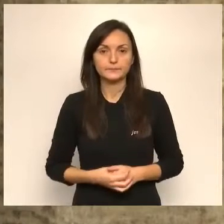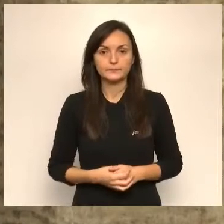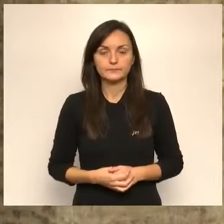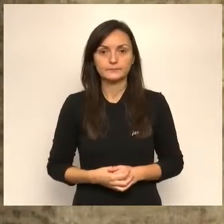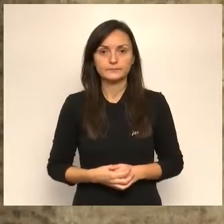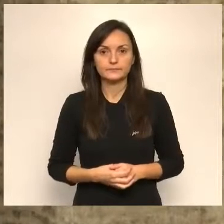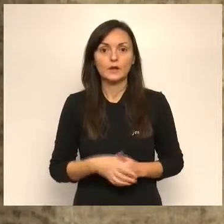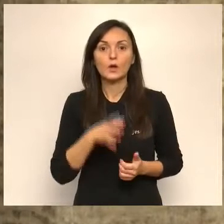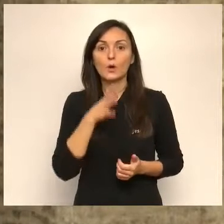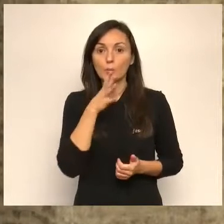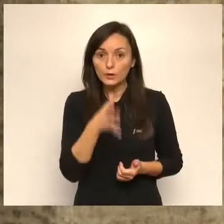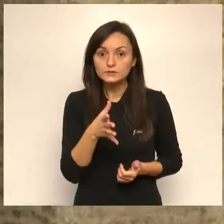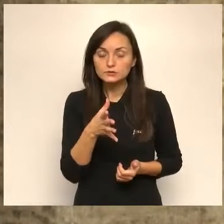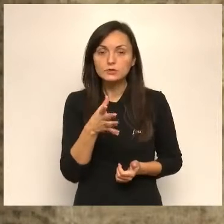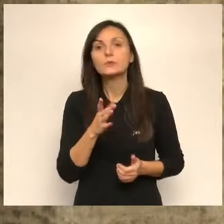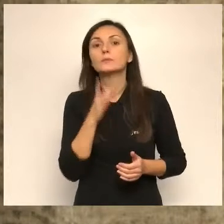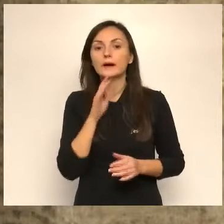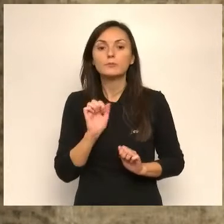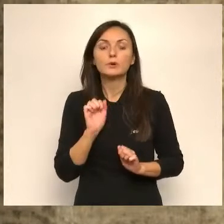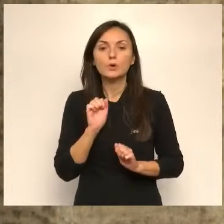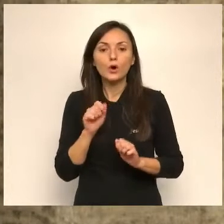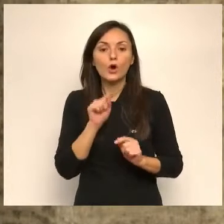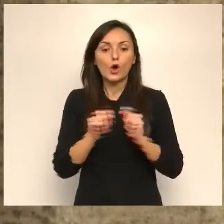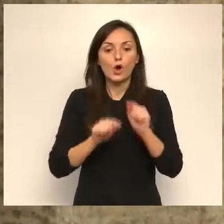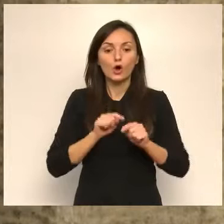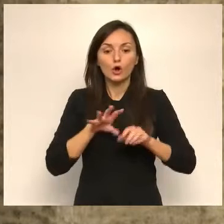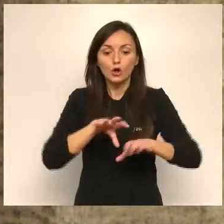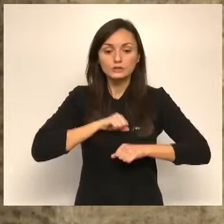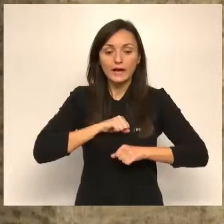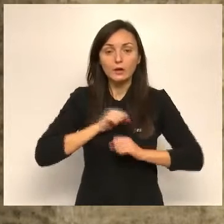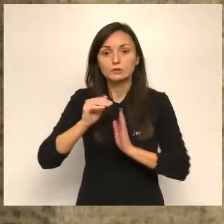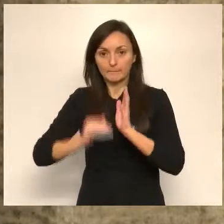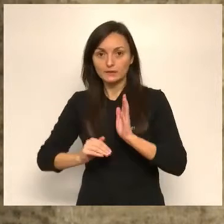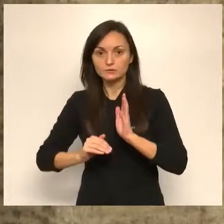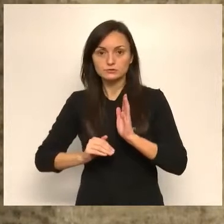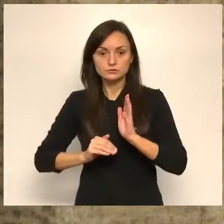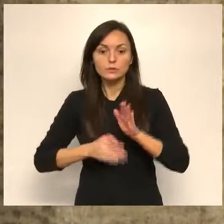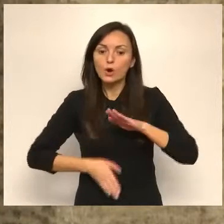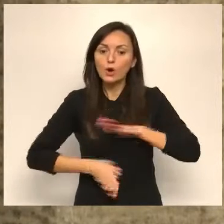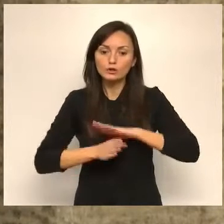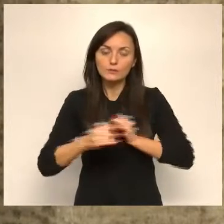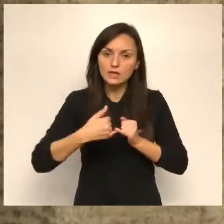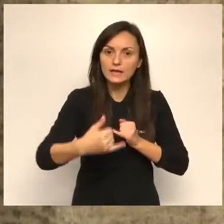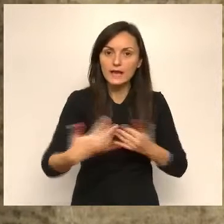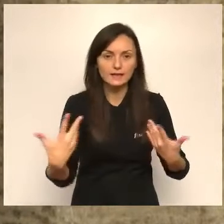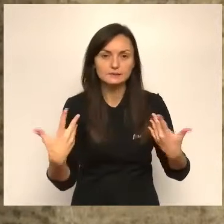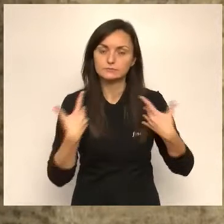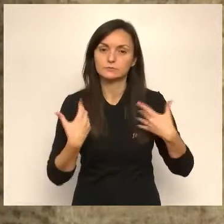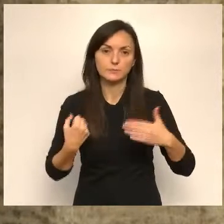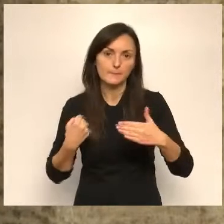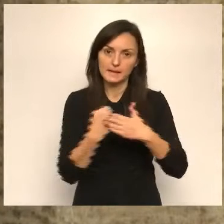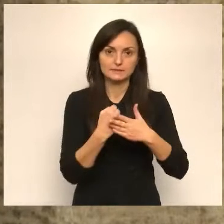Per aquesta raó, per tal de seguir frenant els contagis, anem a mantenir la línia de màxima responsabilitat